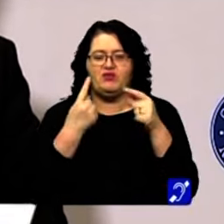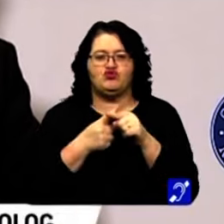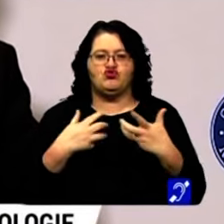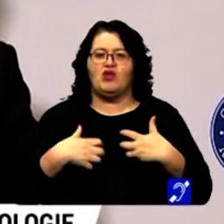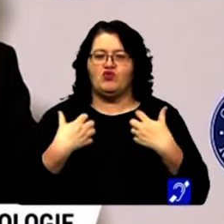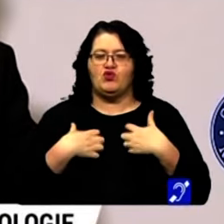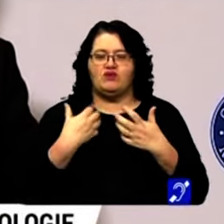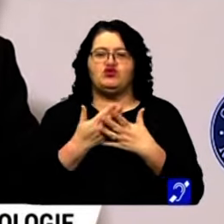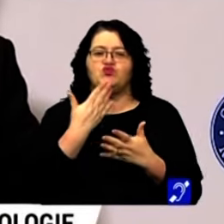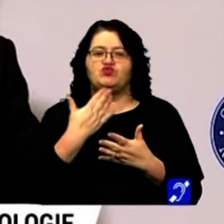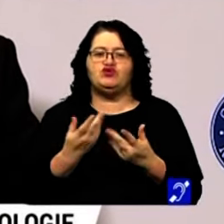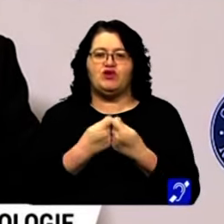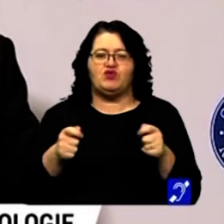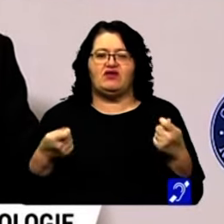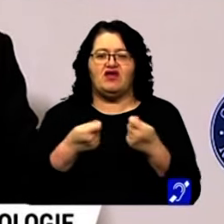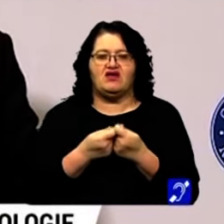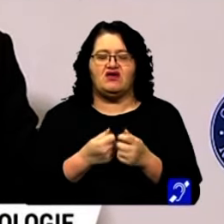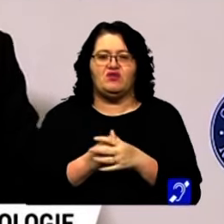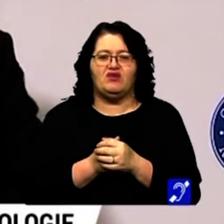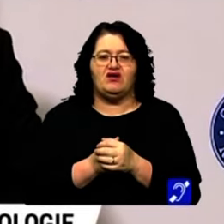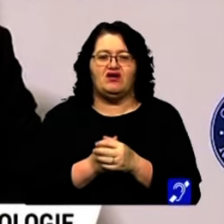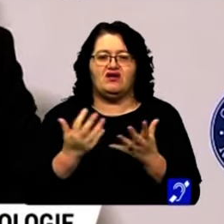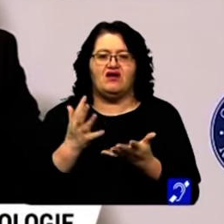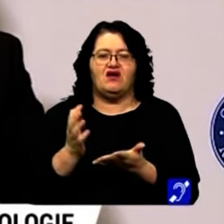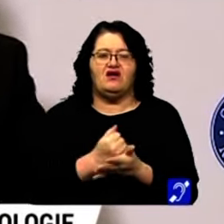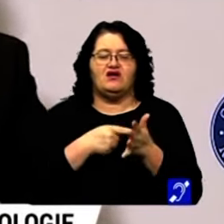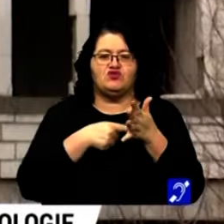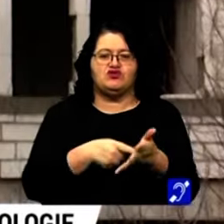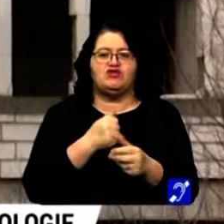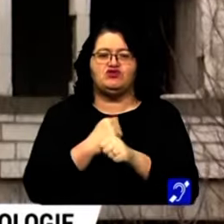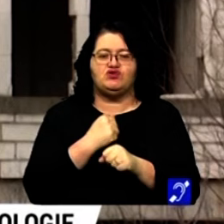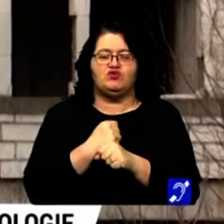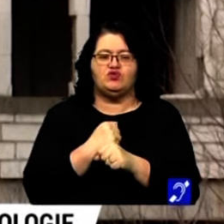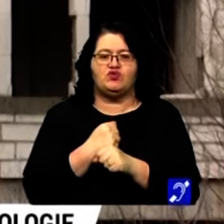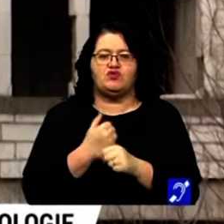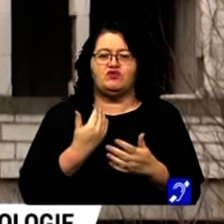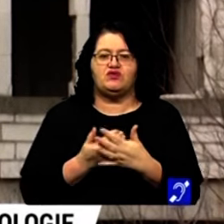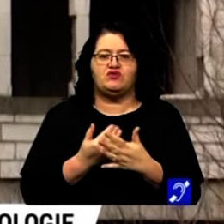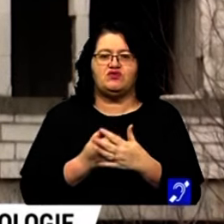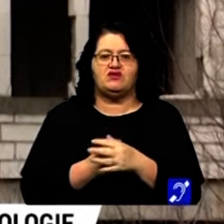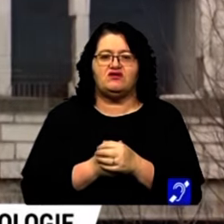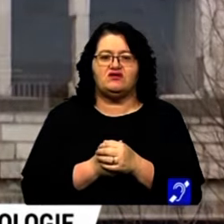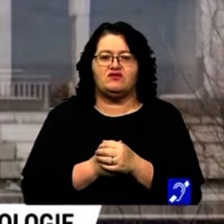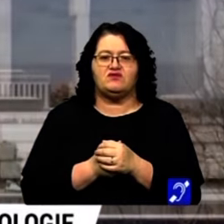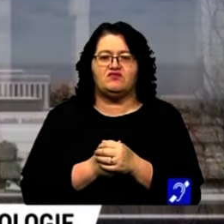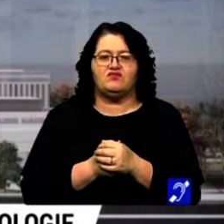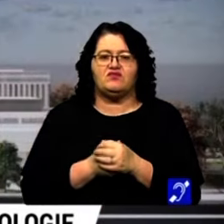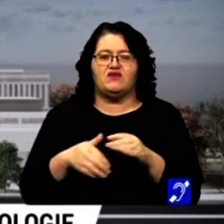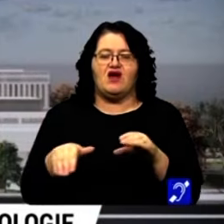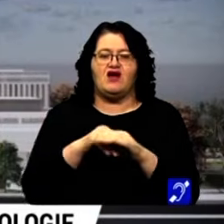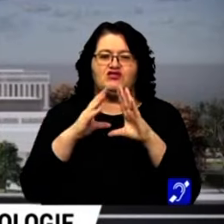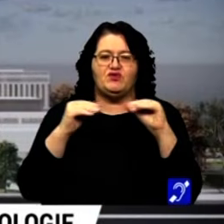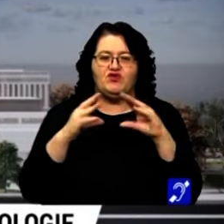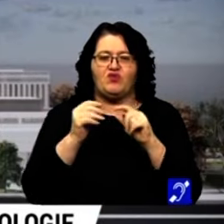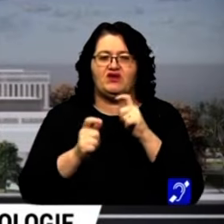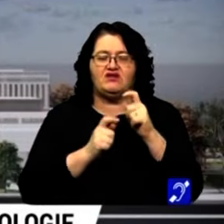bucurăm că și mulțumesc întregii echipe care a reușit acest lucru, pentru că angajamentul româniei